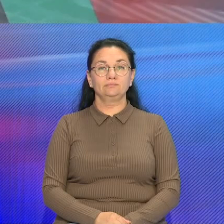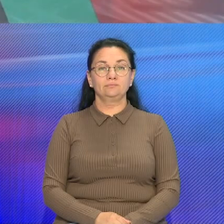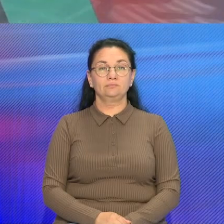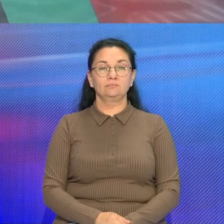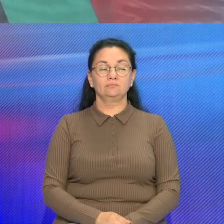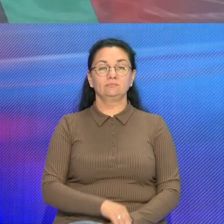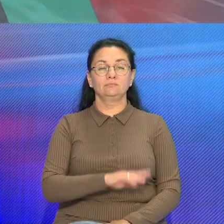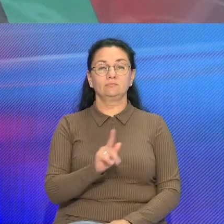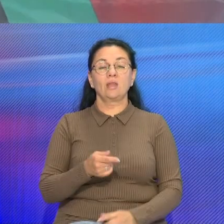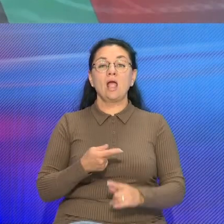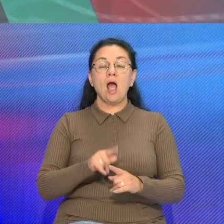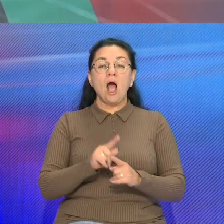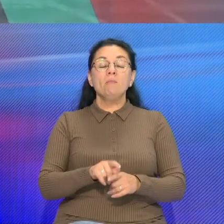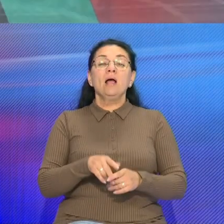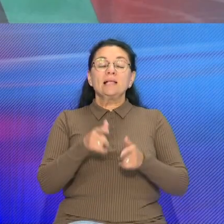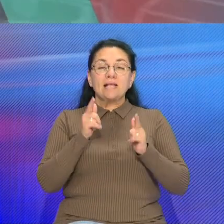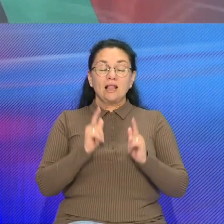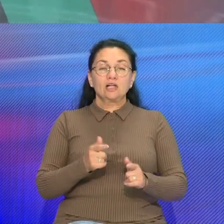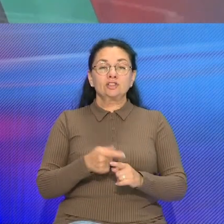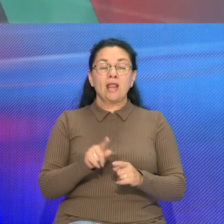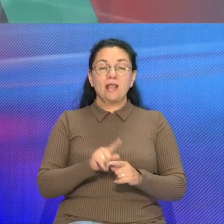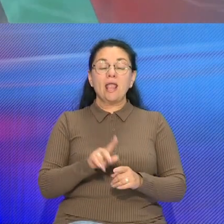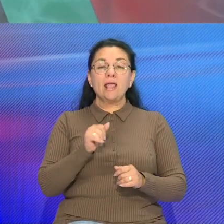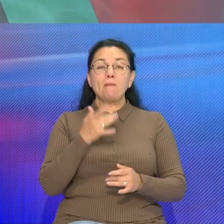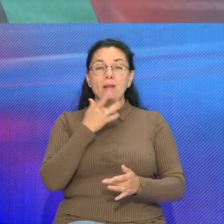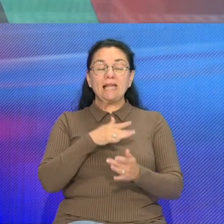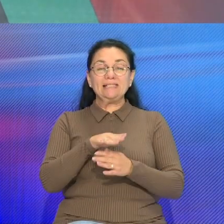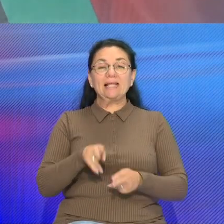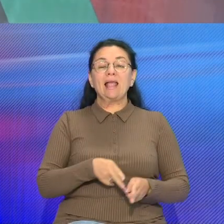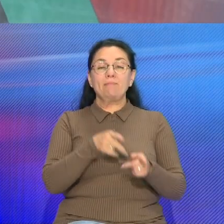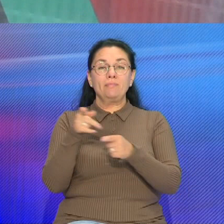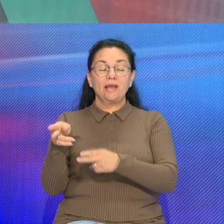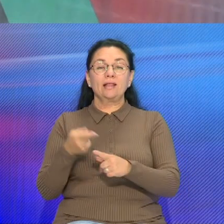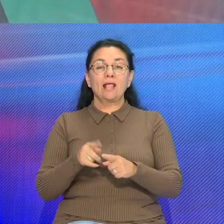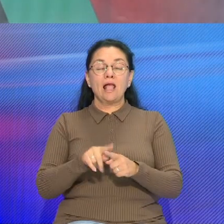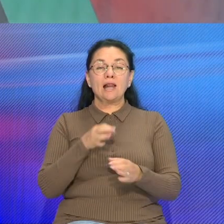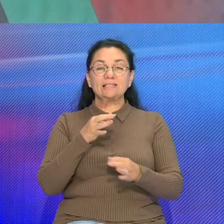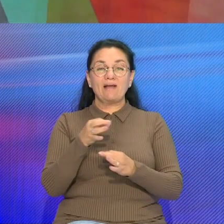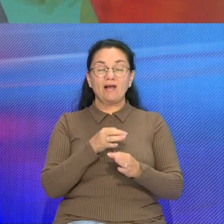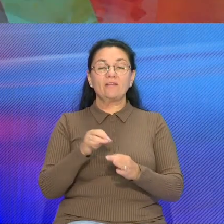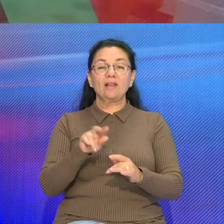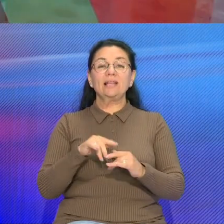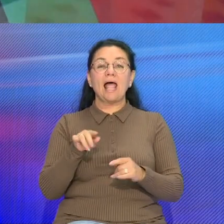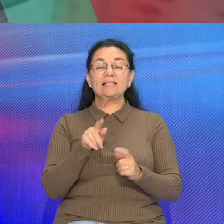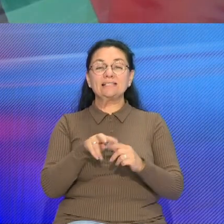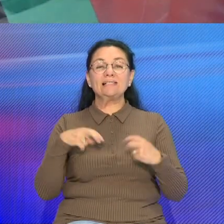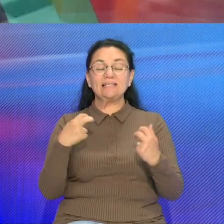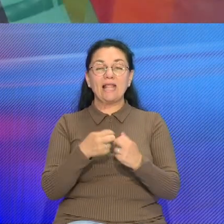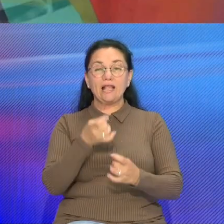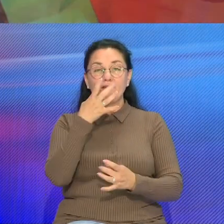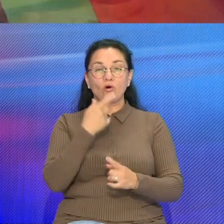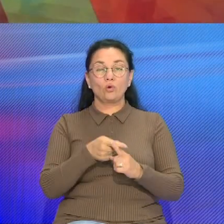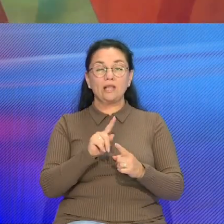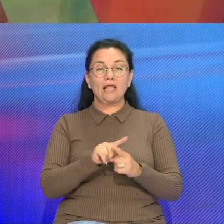Об узгоднении подыходов у миграционной политики союзной державы говорили на посаджении Угродня Это уже 21-я